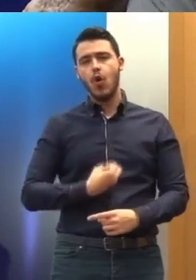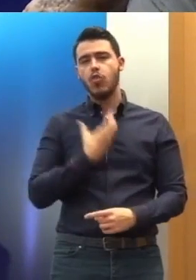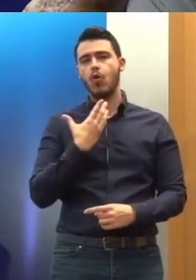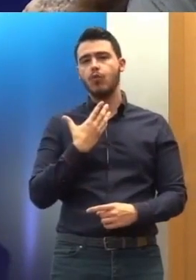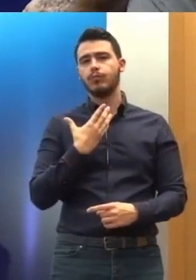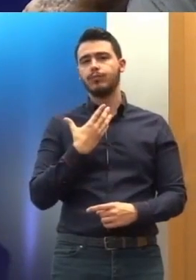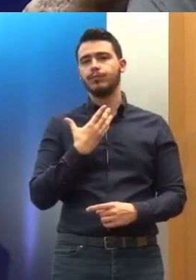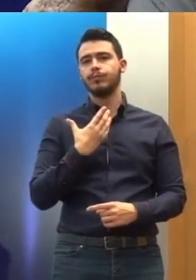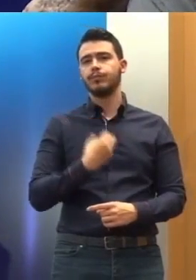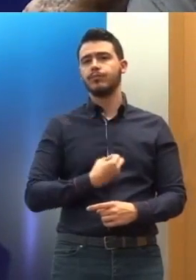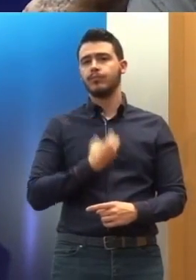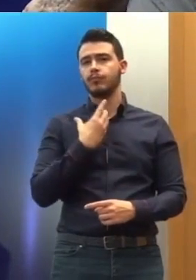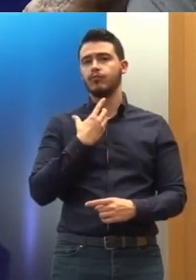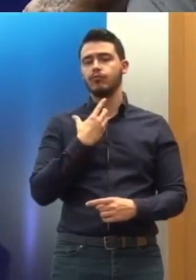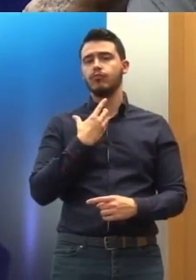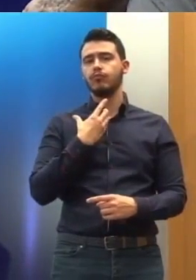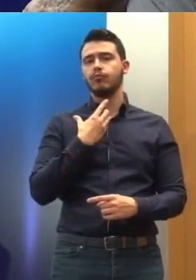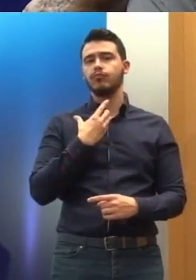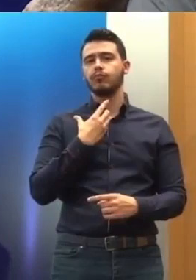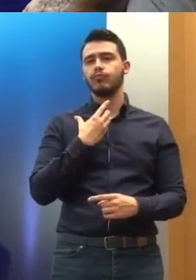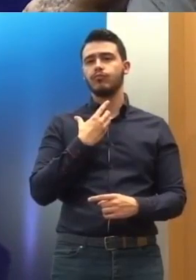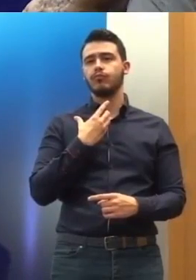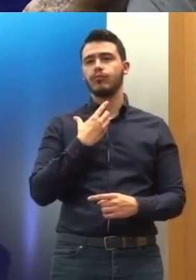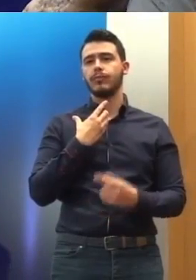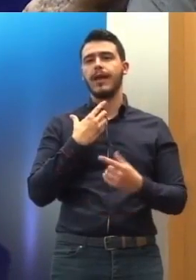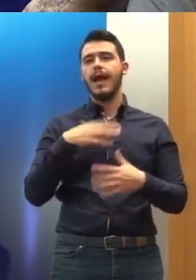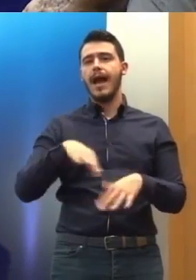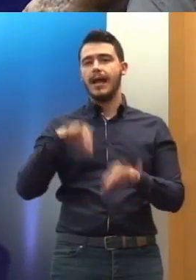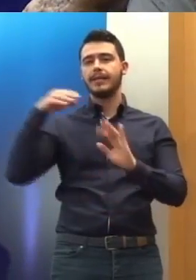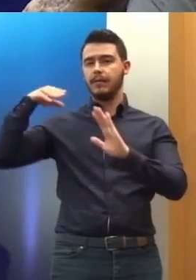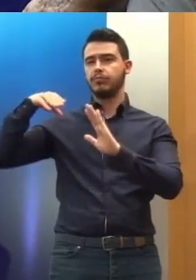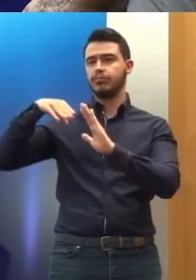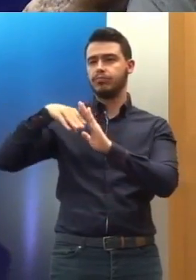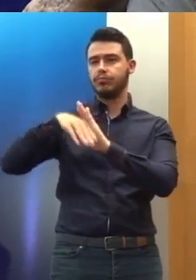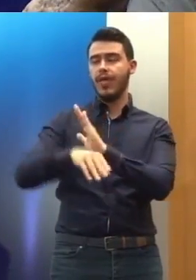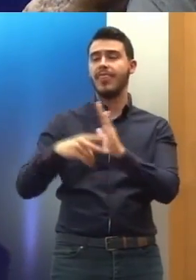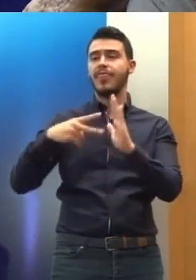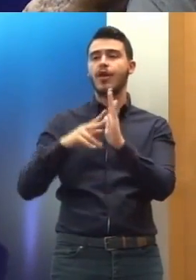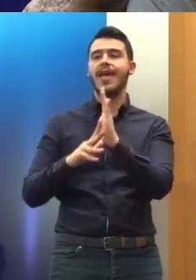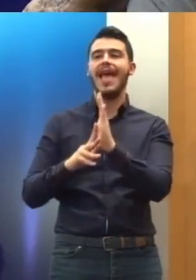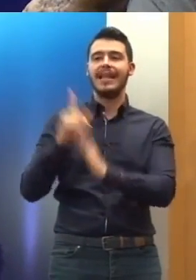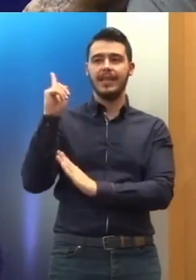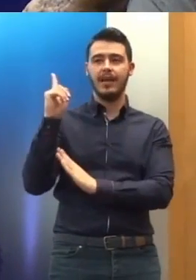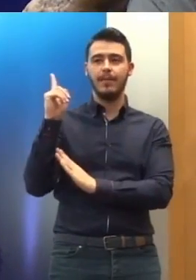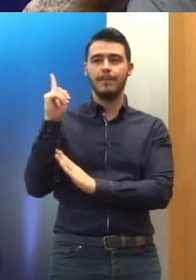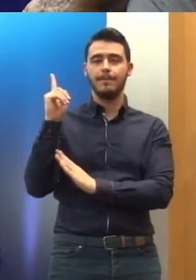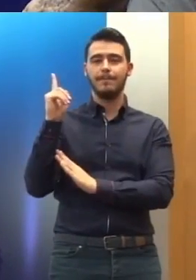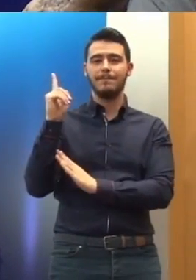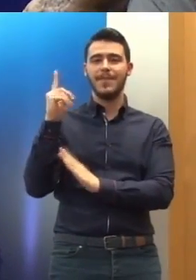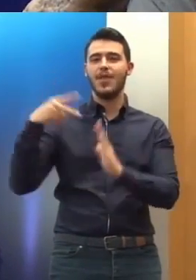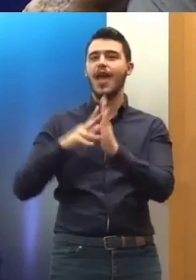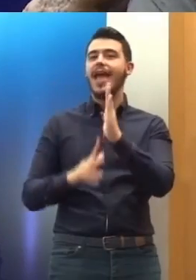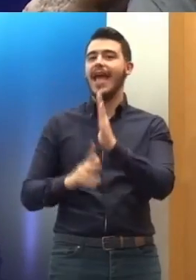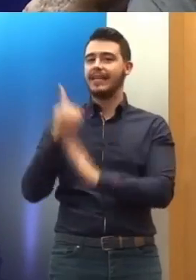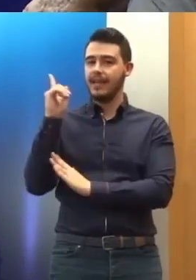φτάνουν τον ΑΔΙΡ το 2011. Από το 2005 η Επιτροπή ξεκινά και